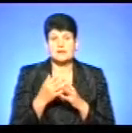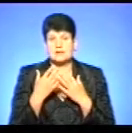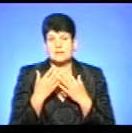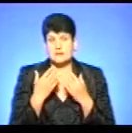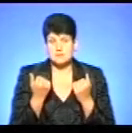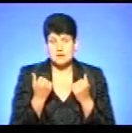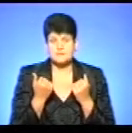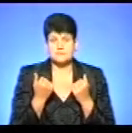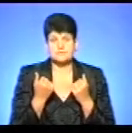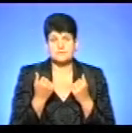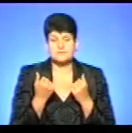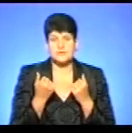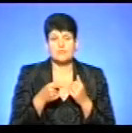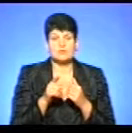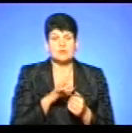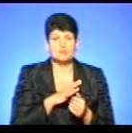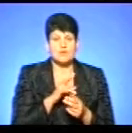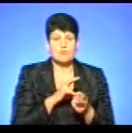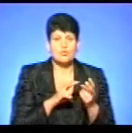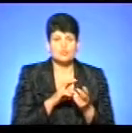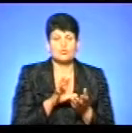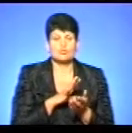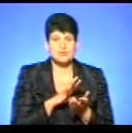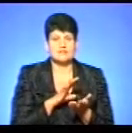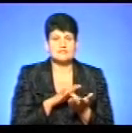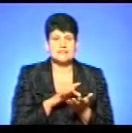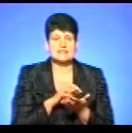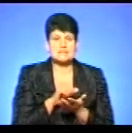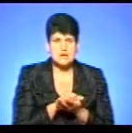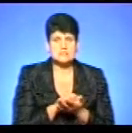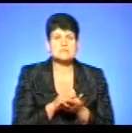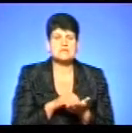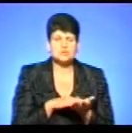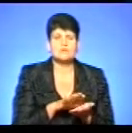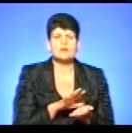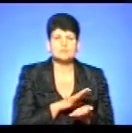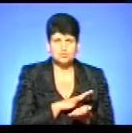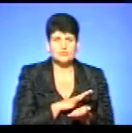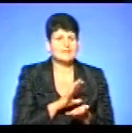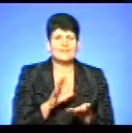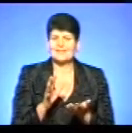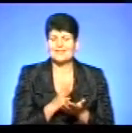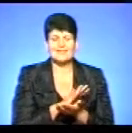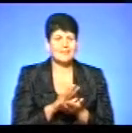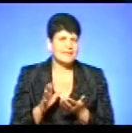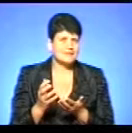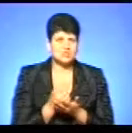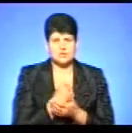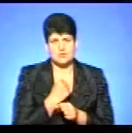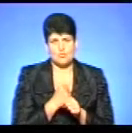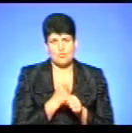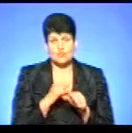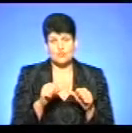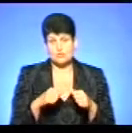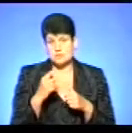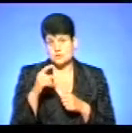об'єктивно, вона була у пошуку в центрі зайнятості, була зареєстрована, відповідно, не знайшли роботу. Тобто комісія